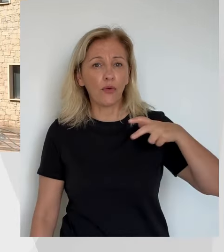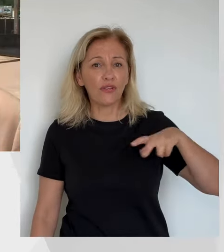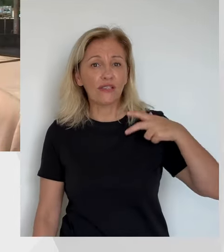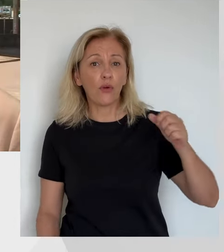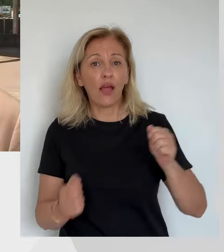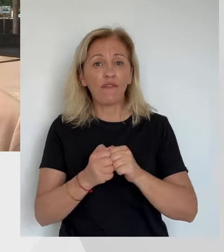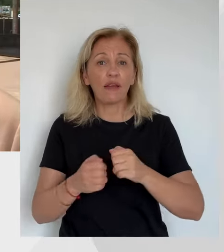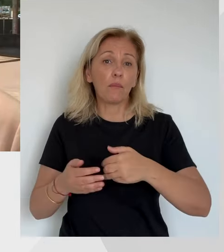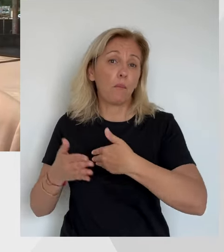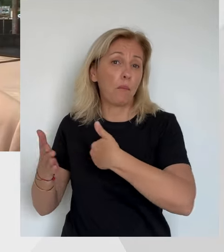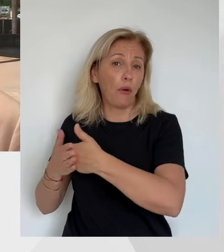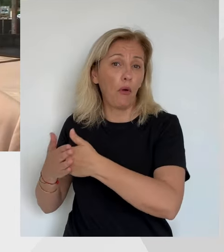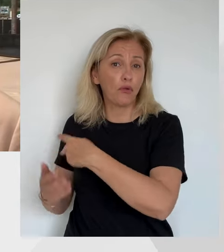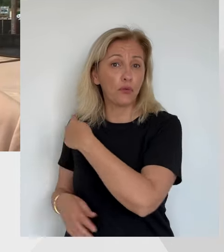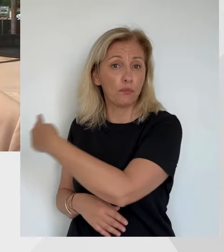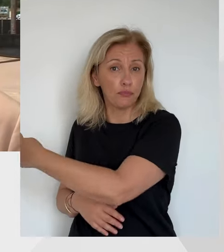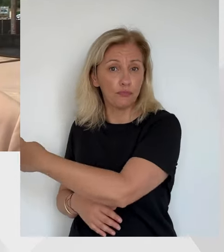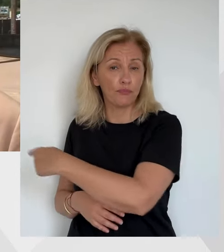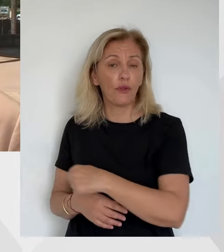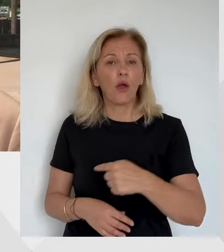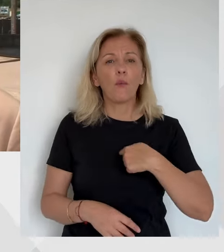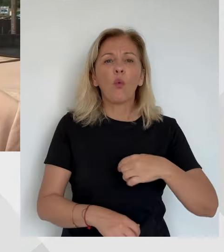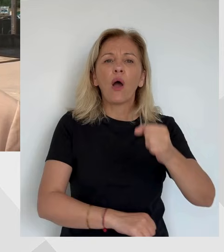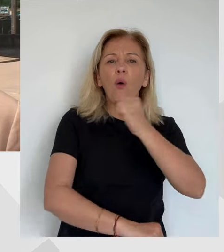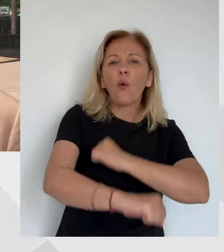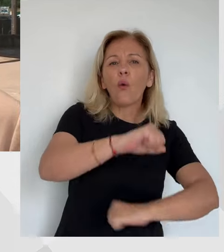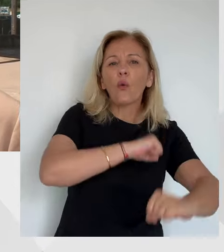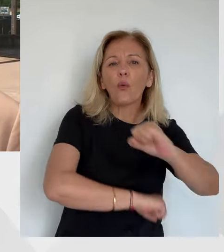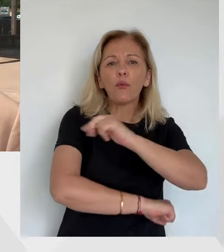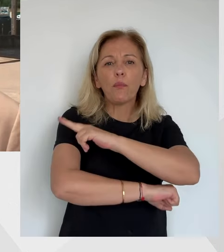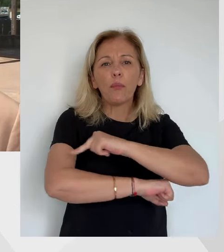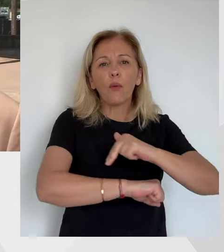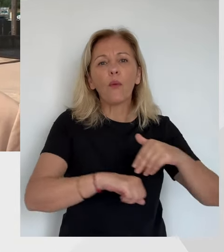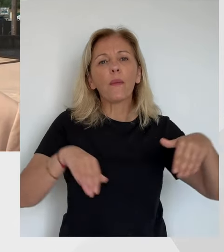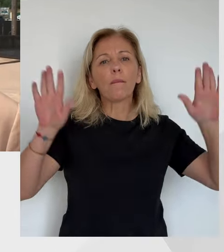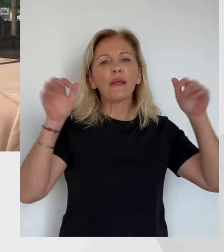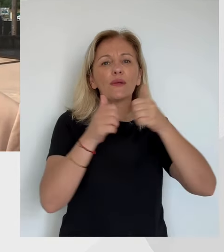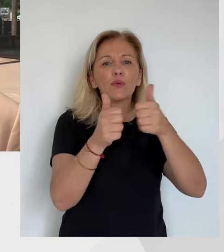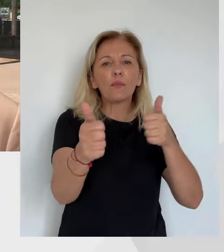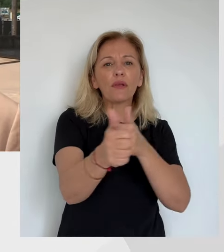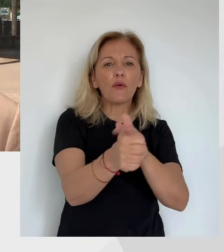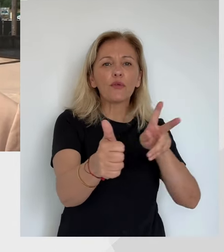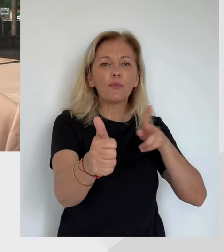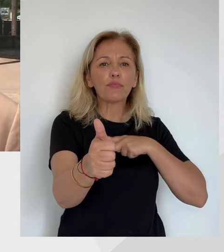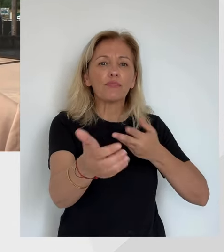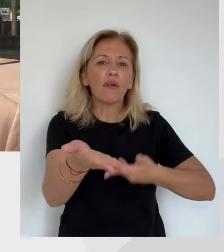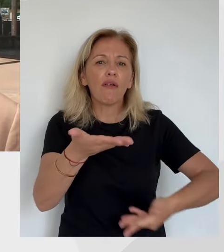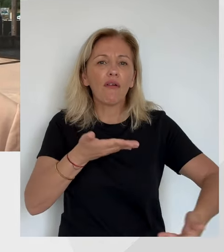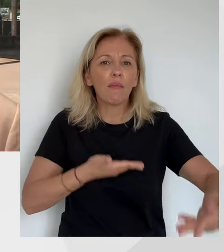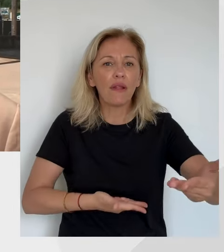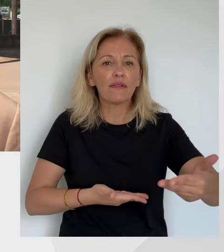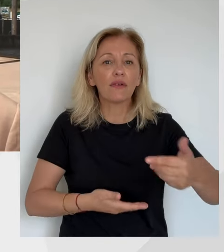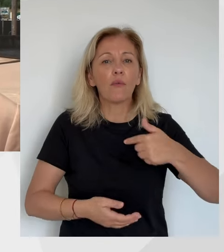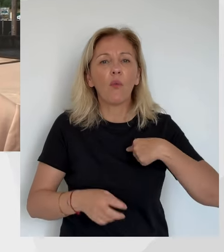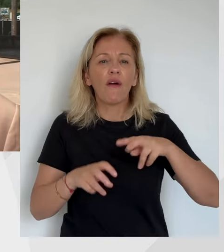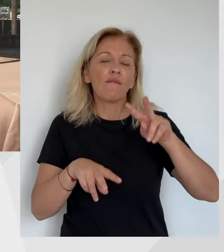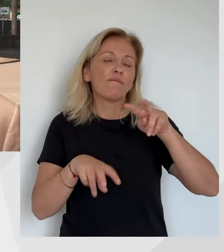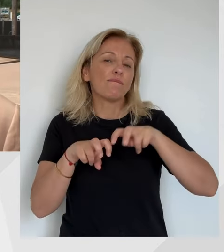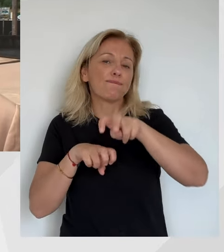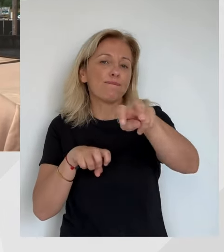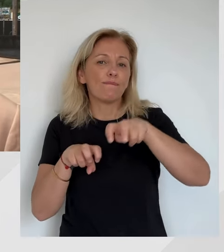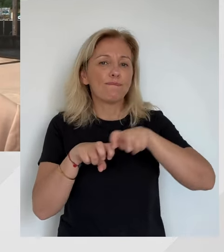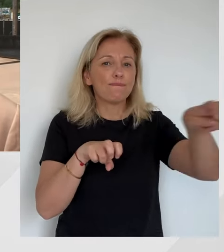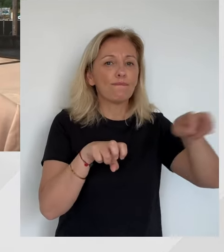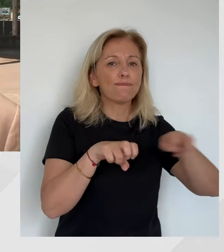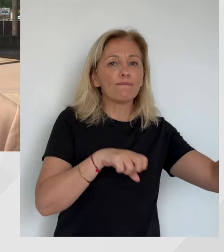Et là, c'est ma suppléante qui me remplace. Et je suis ici. Je fais le tour de l'ensemble des bureaux. Et je